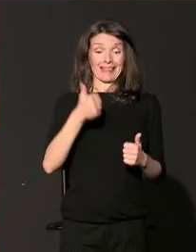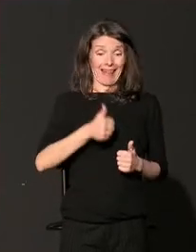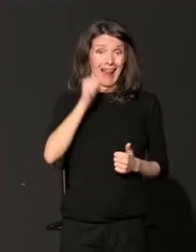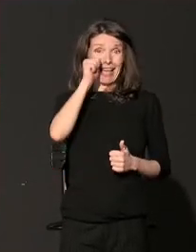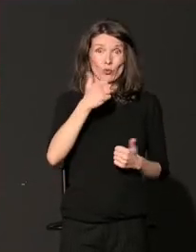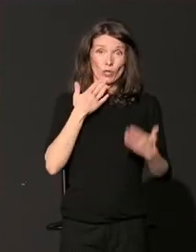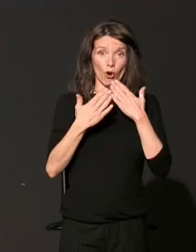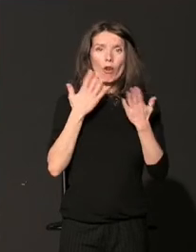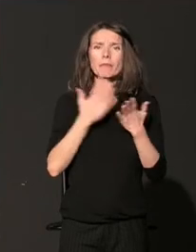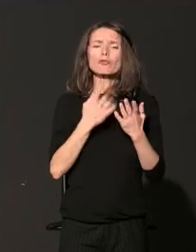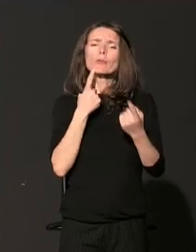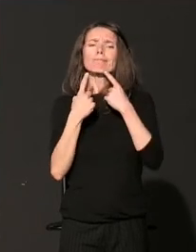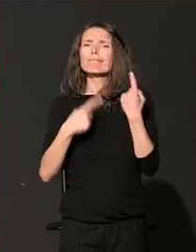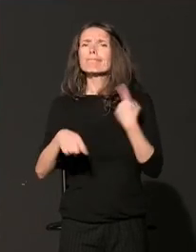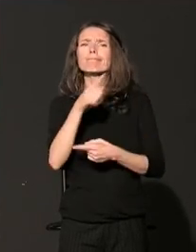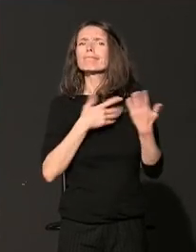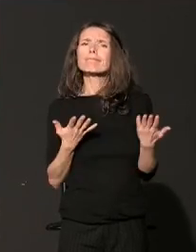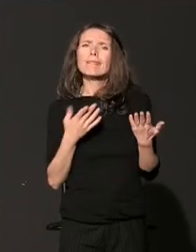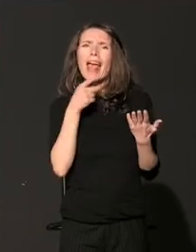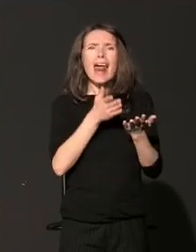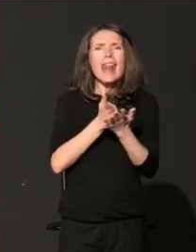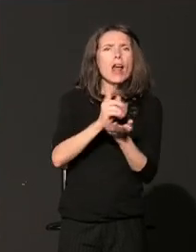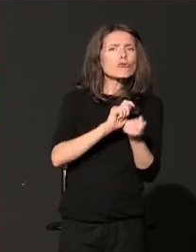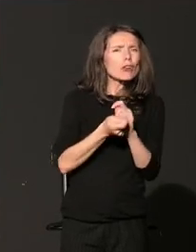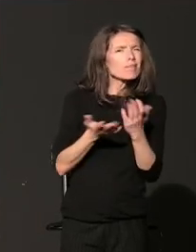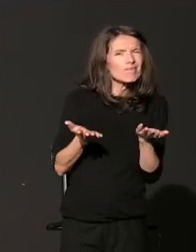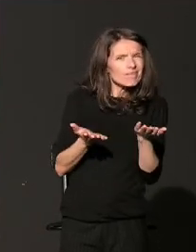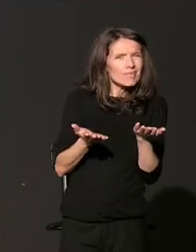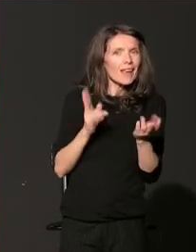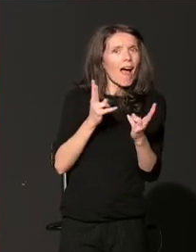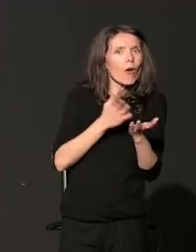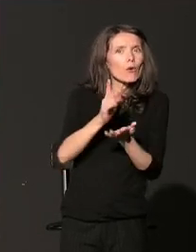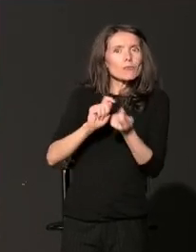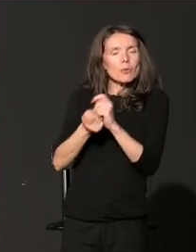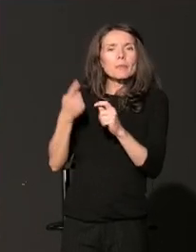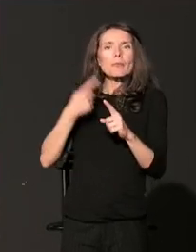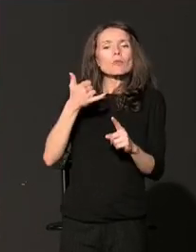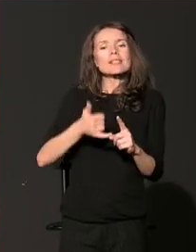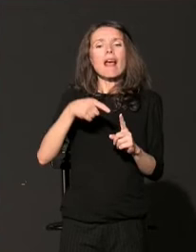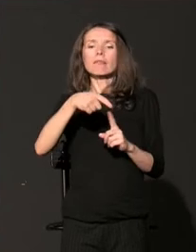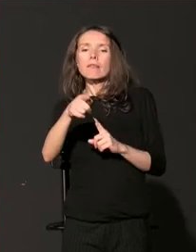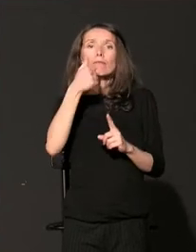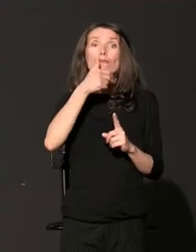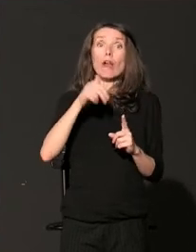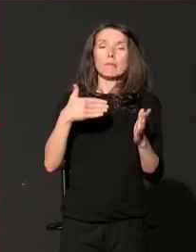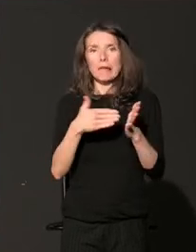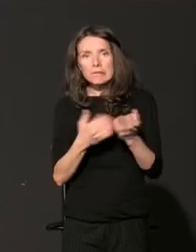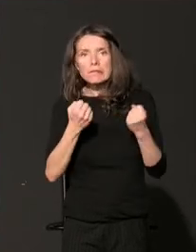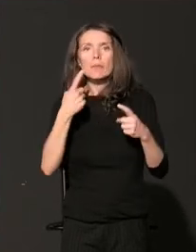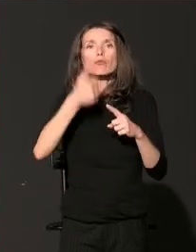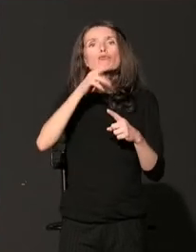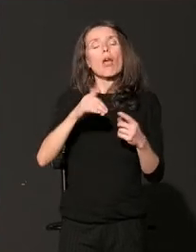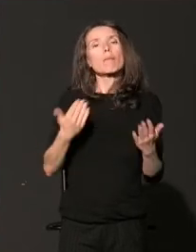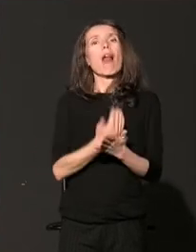promenili, koje su to izazovi i koje mogućnosti doneli za budućnost filantropije. Da li je ova nova